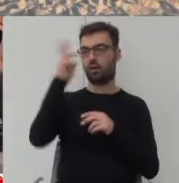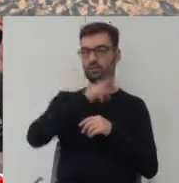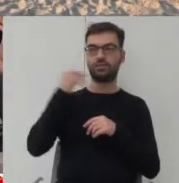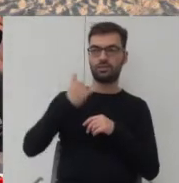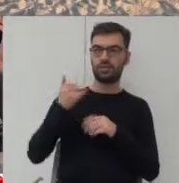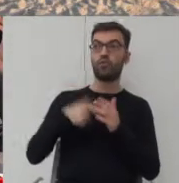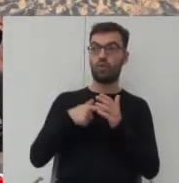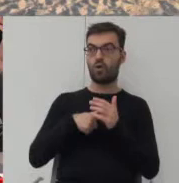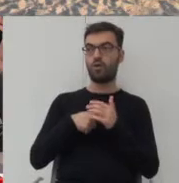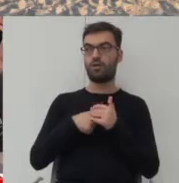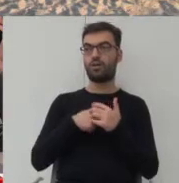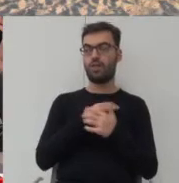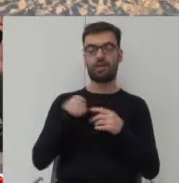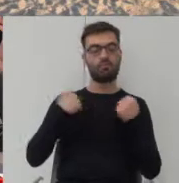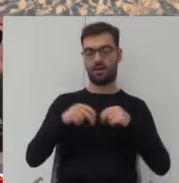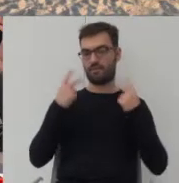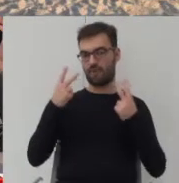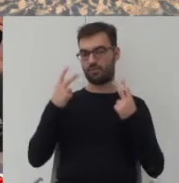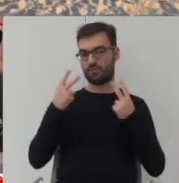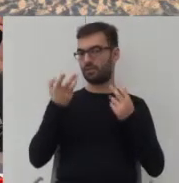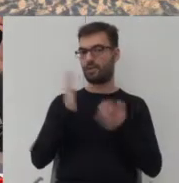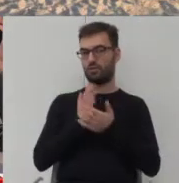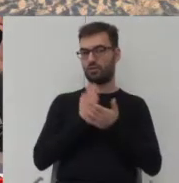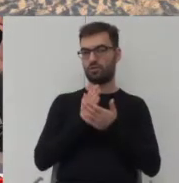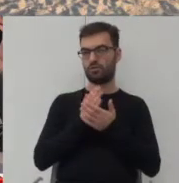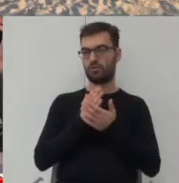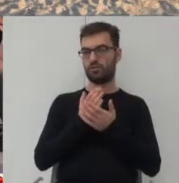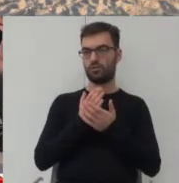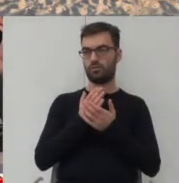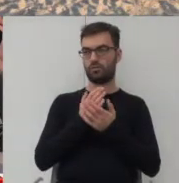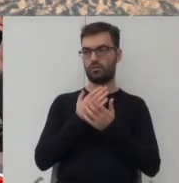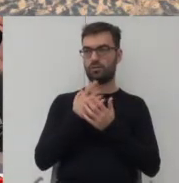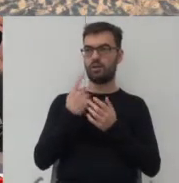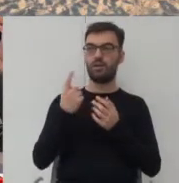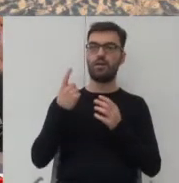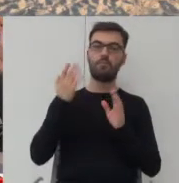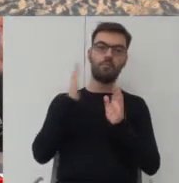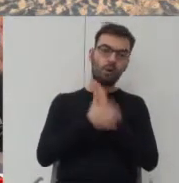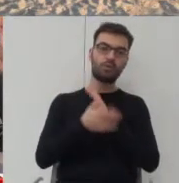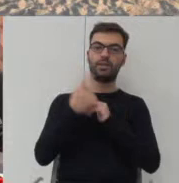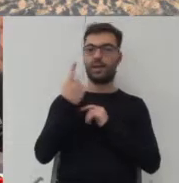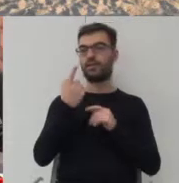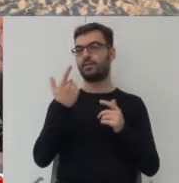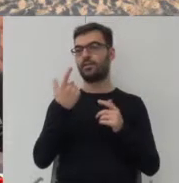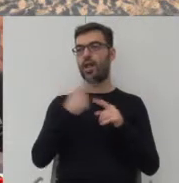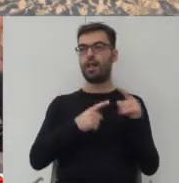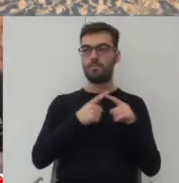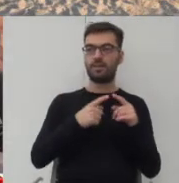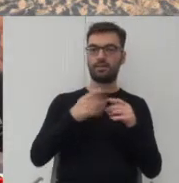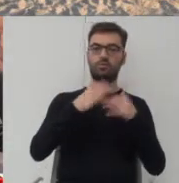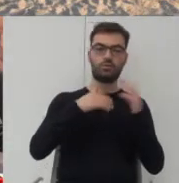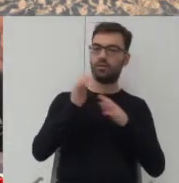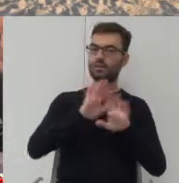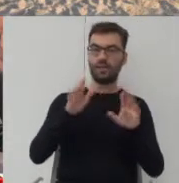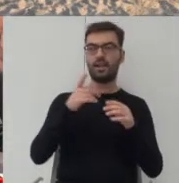która też naszym zdaniem jest bardzo istotna, też niekoniecznie na poziomie jakby takich jednoznacznie interpretowalnych elementów infrastruktury, tylko